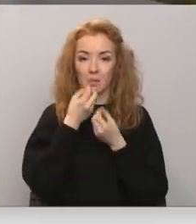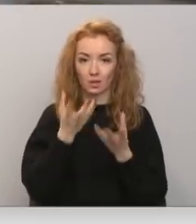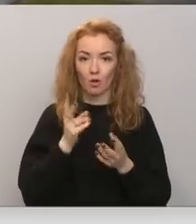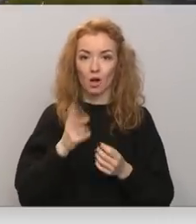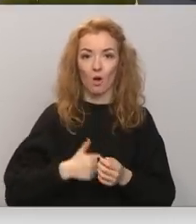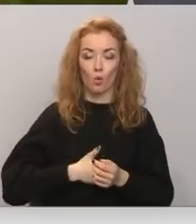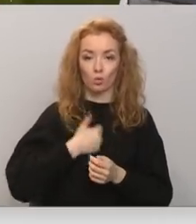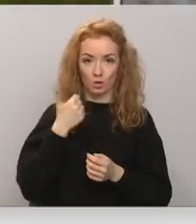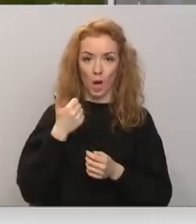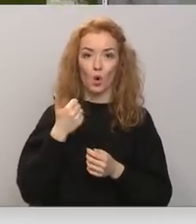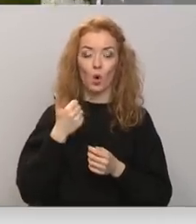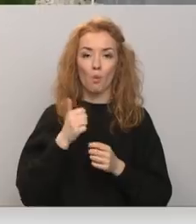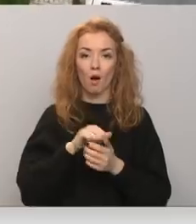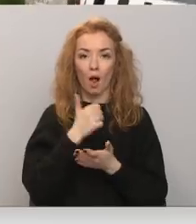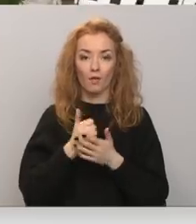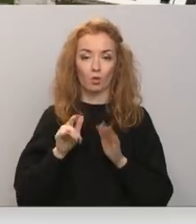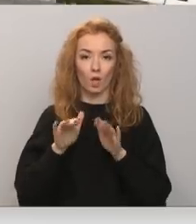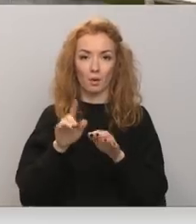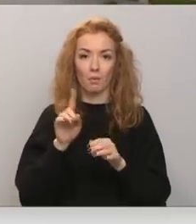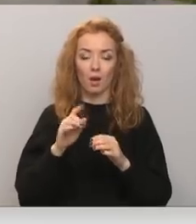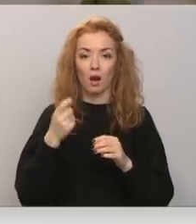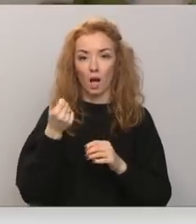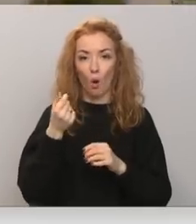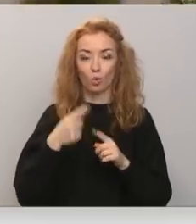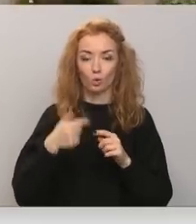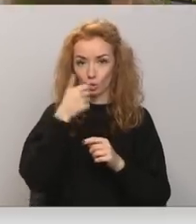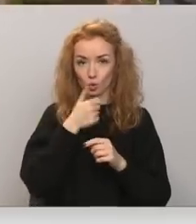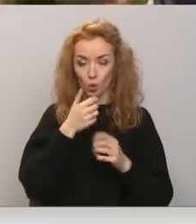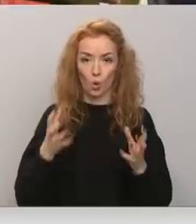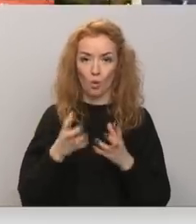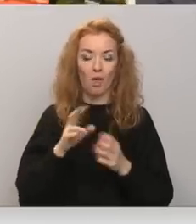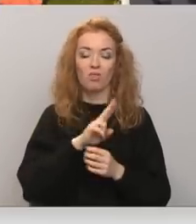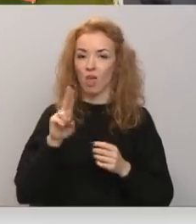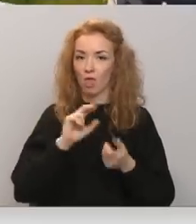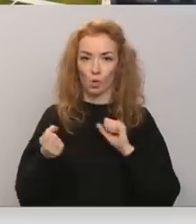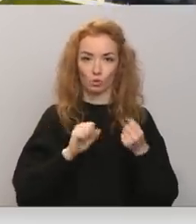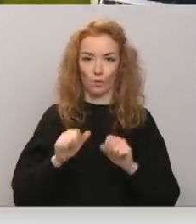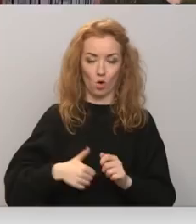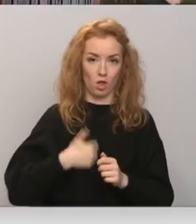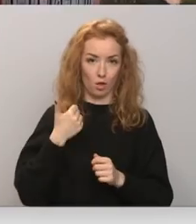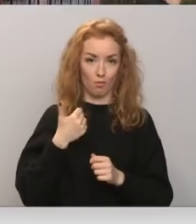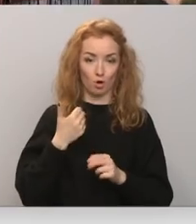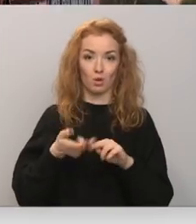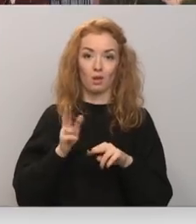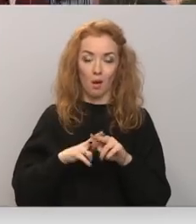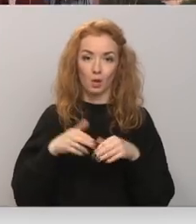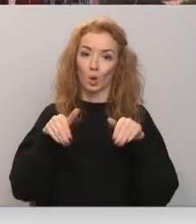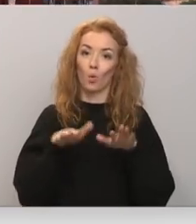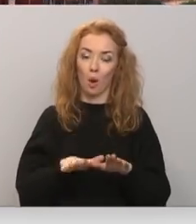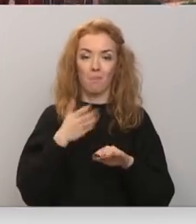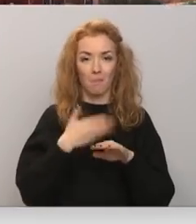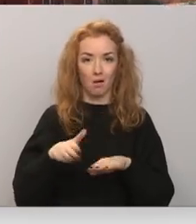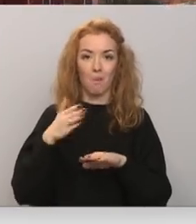ka uzņēmumam pamatnodarbošanās ir graudkopība un cūkopība, bet ne nekustamo īpašumu apsainiekošana, tāpēc nolēmts